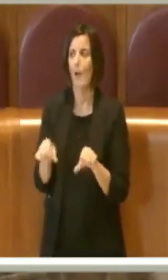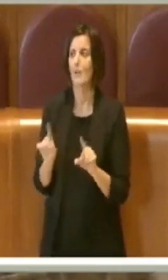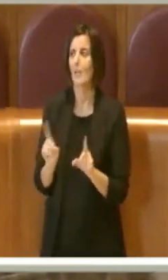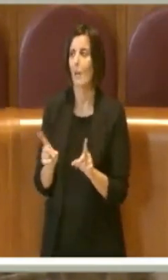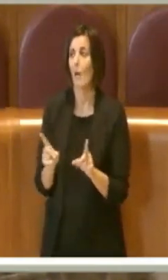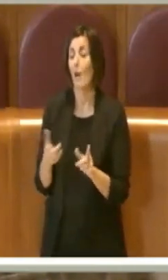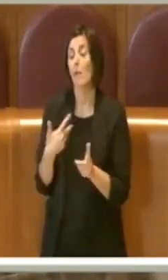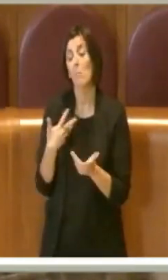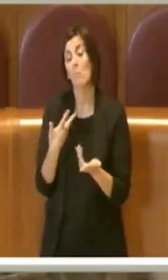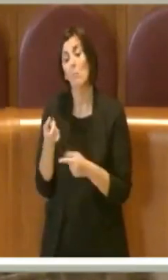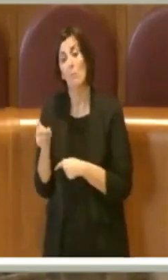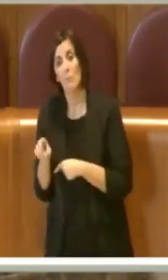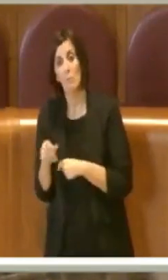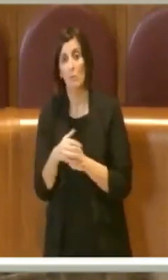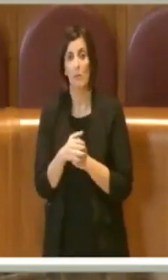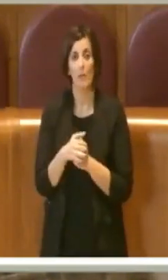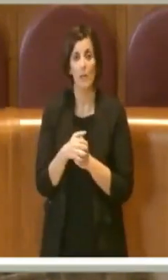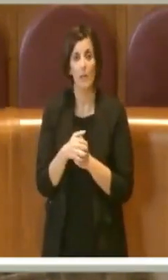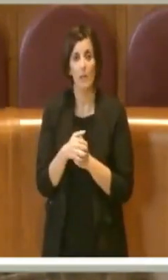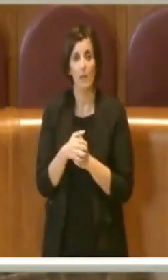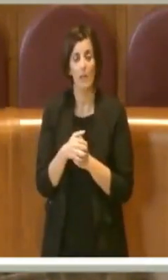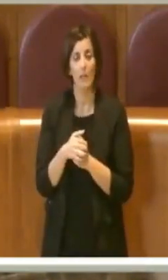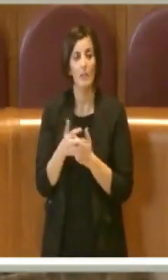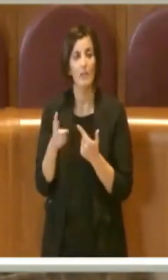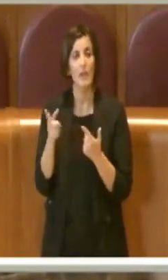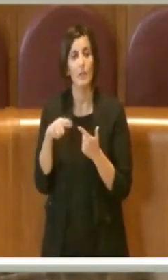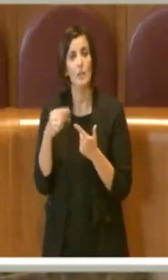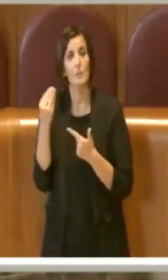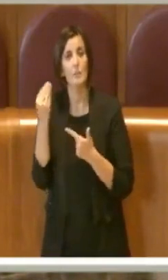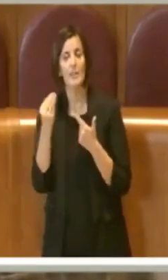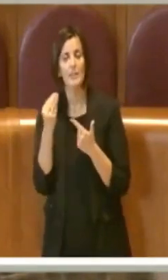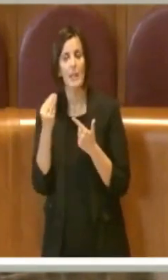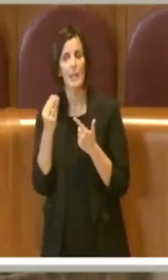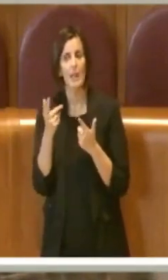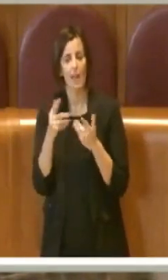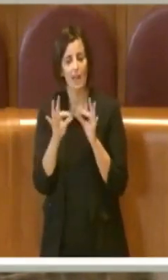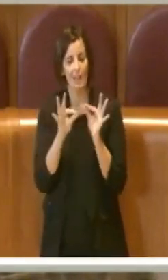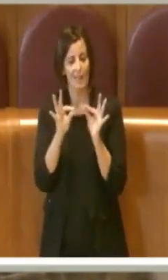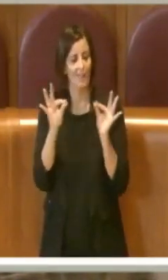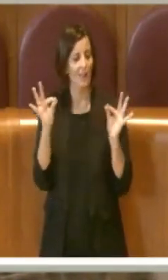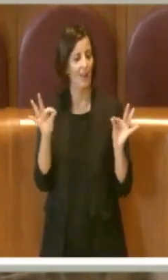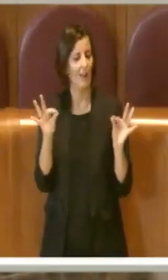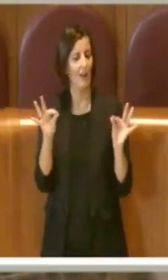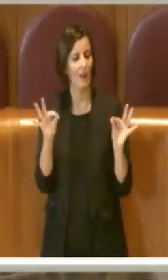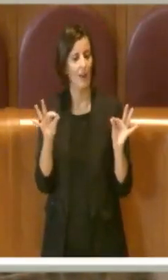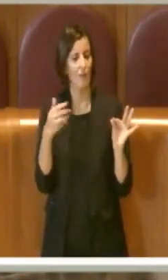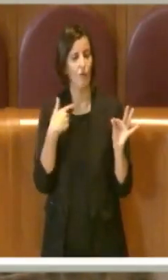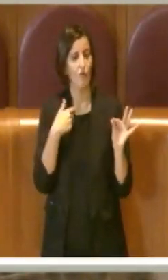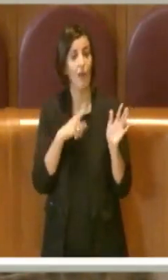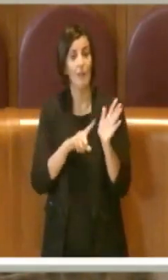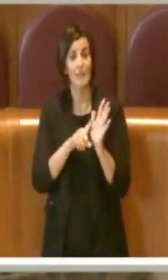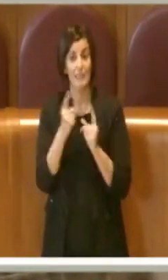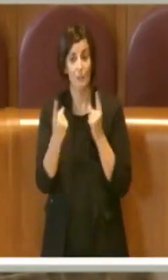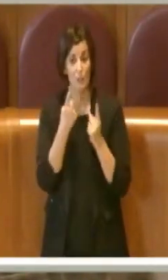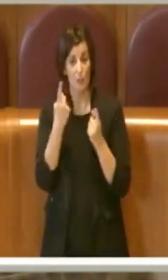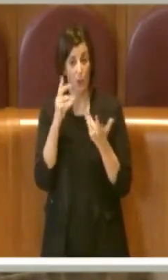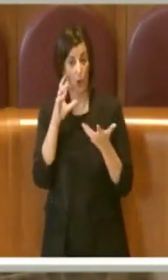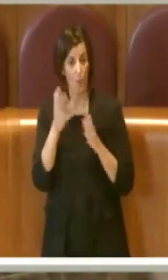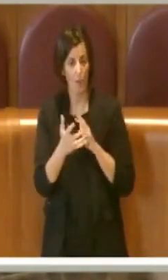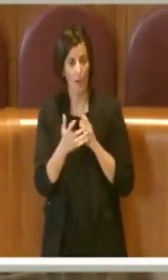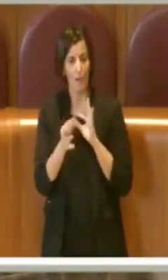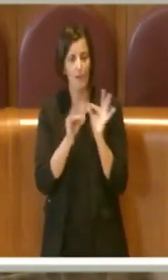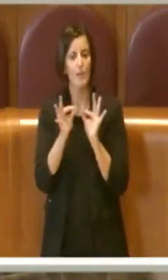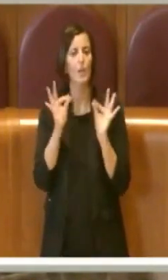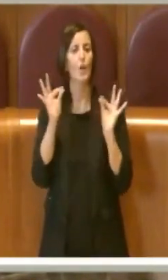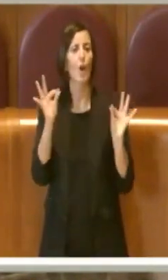manche, del mettere tutto, di pensare che uno slogan risolva una situazione complessa, magari